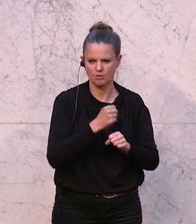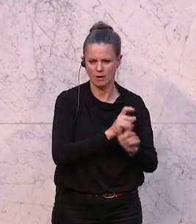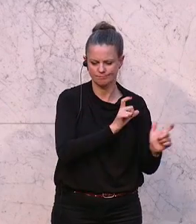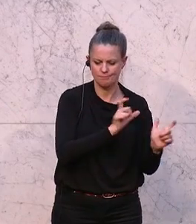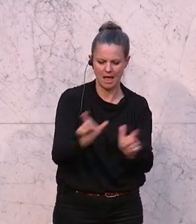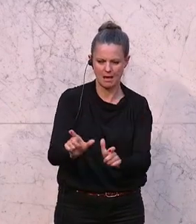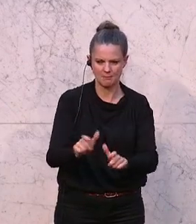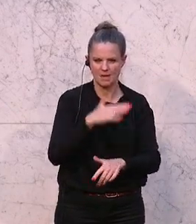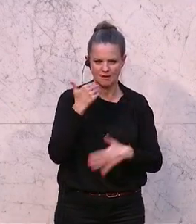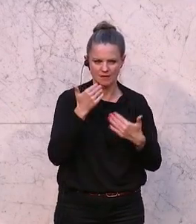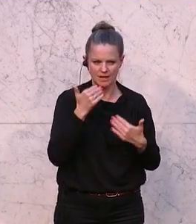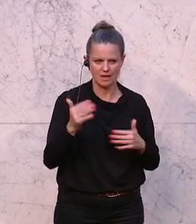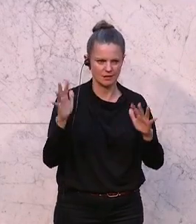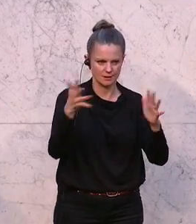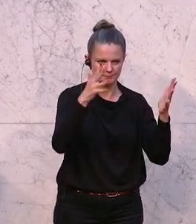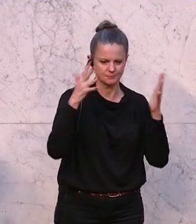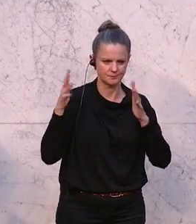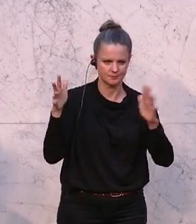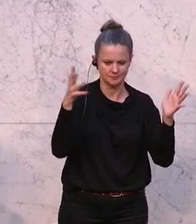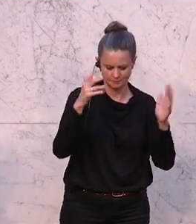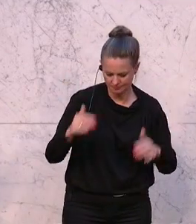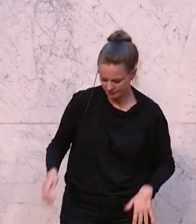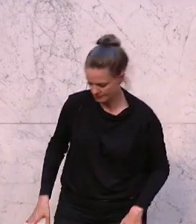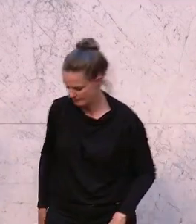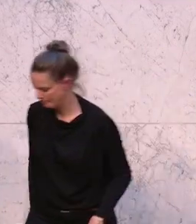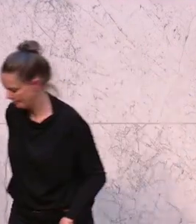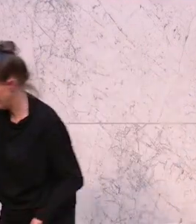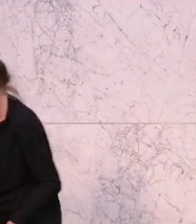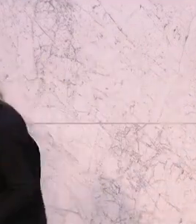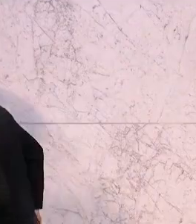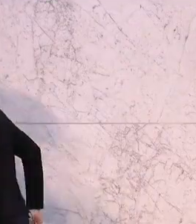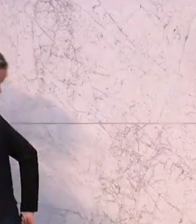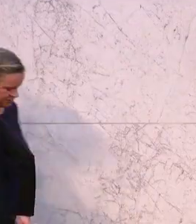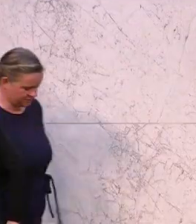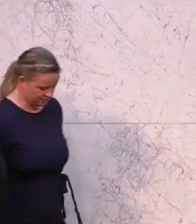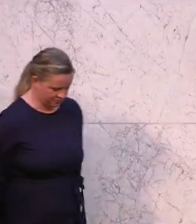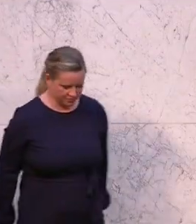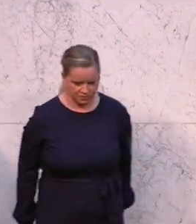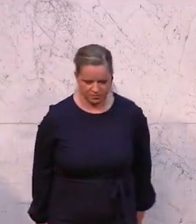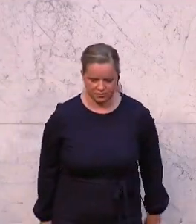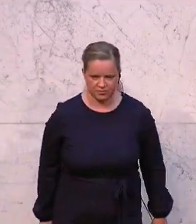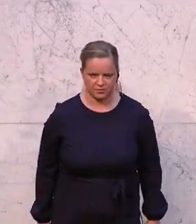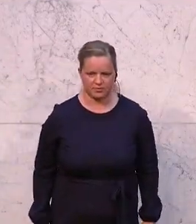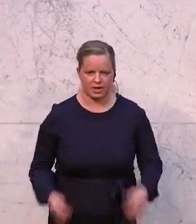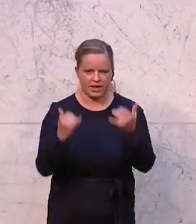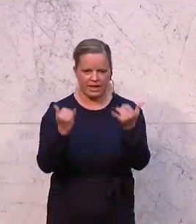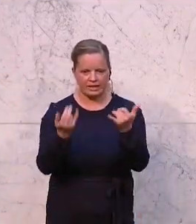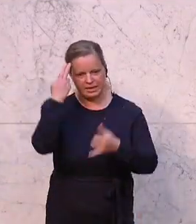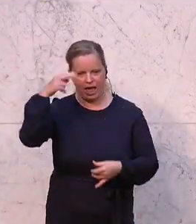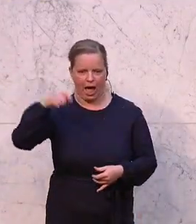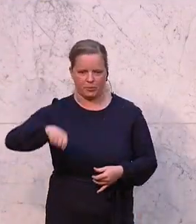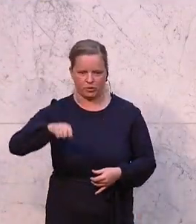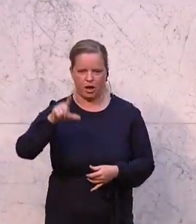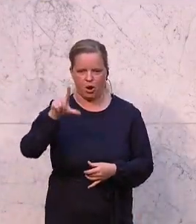Riegel vorschieben. Vielen Dank. Eva Ernst Tschitsitsch von den Grünen war das. Es gehe darum aufzuzeigen, dass die